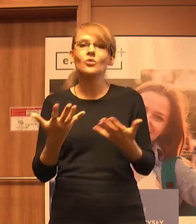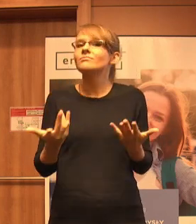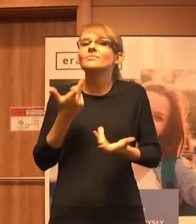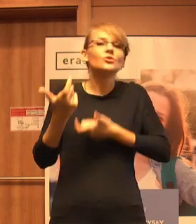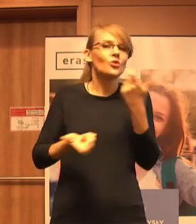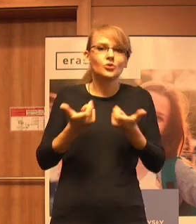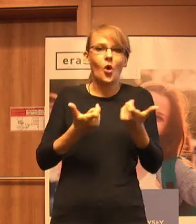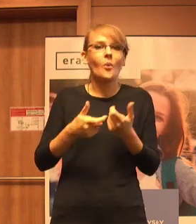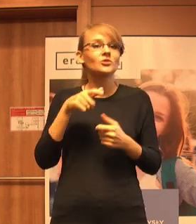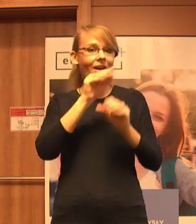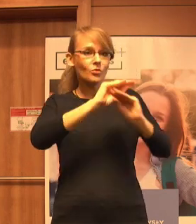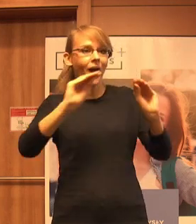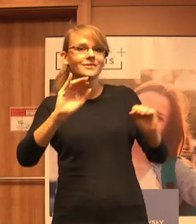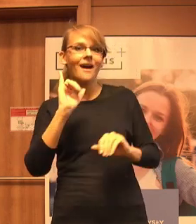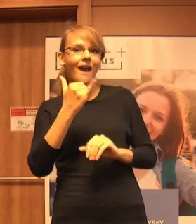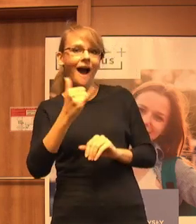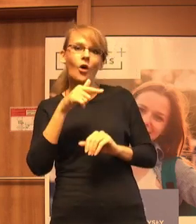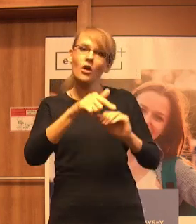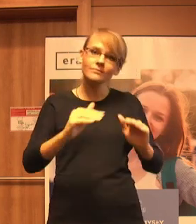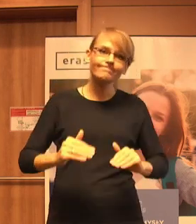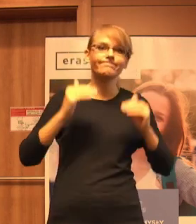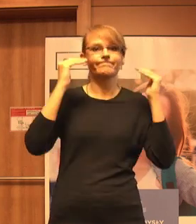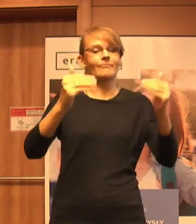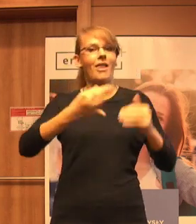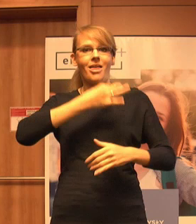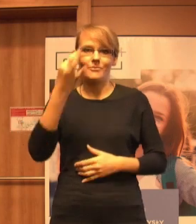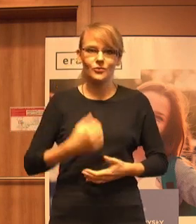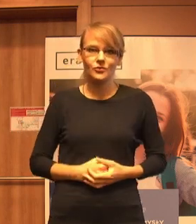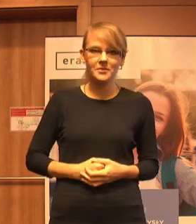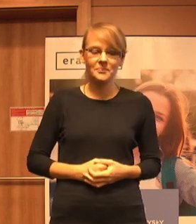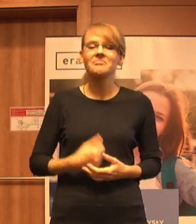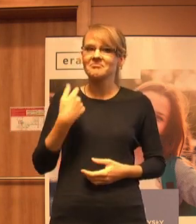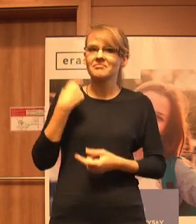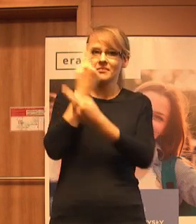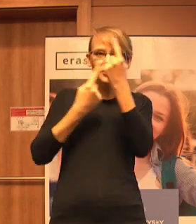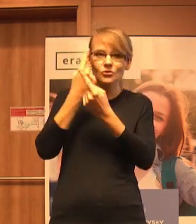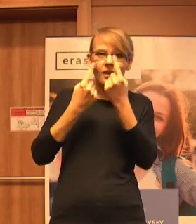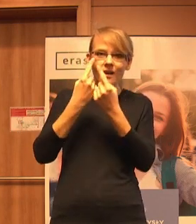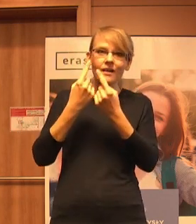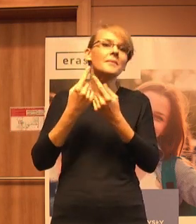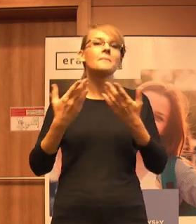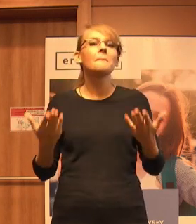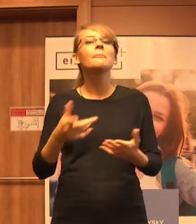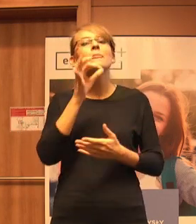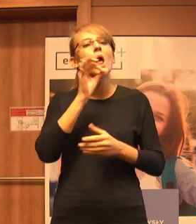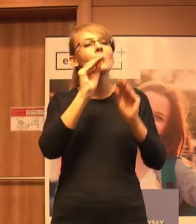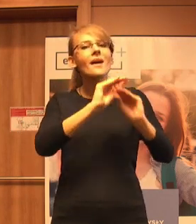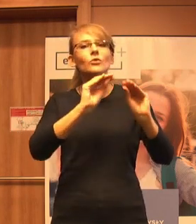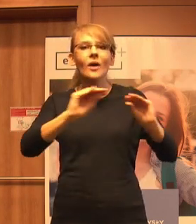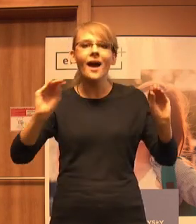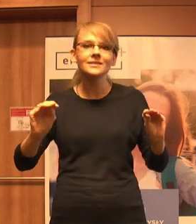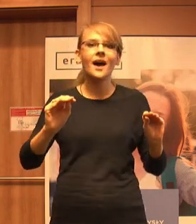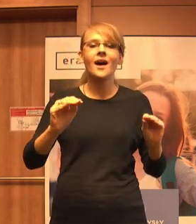żeby jakość edukacji była jeszcze lepsza. I myślę, że nie da się zrobić dobrej edukacji,